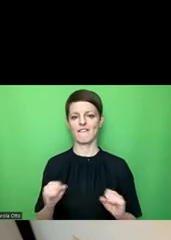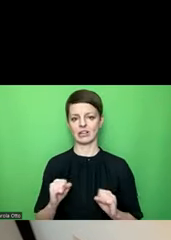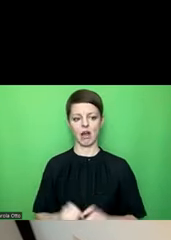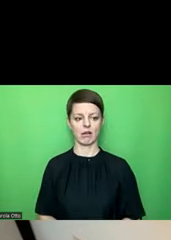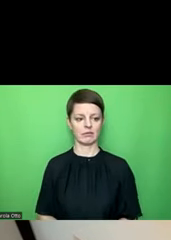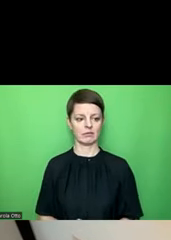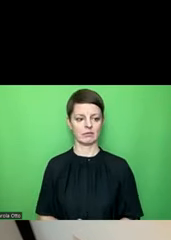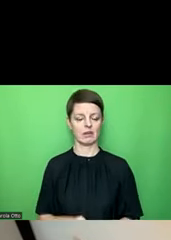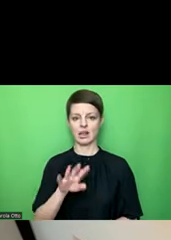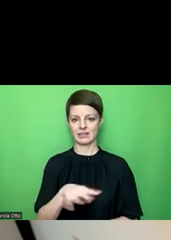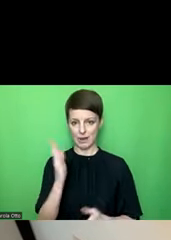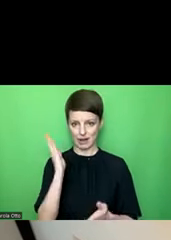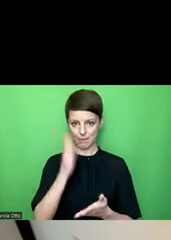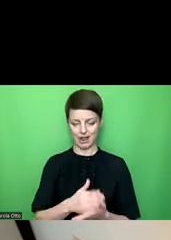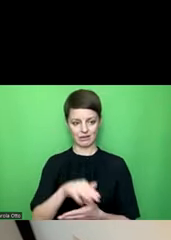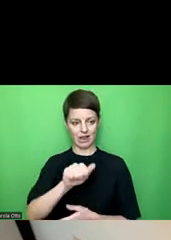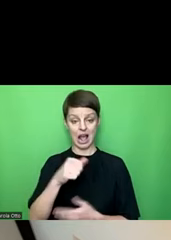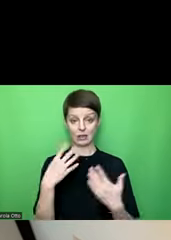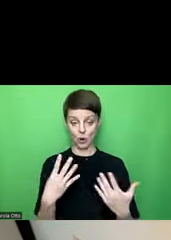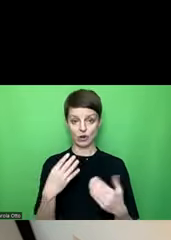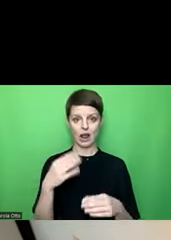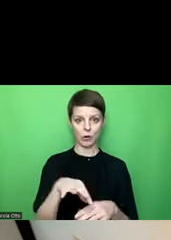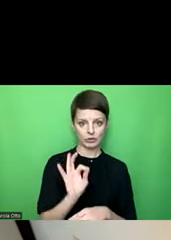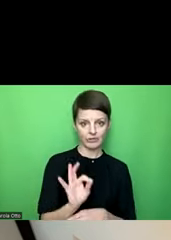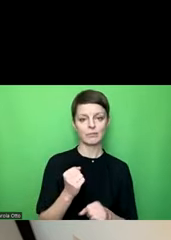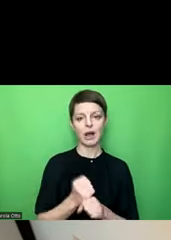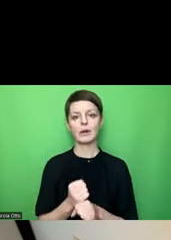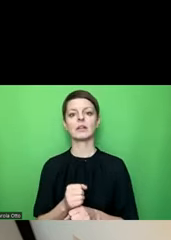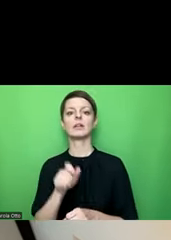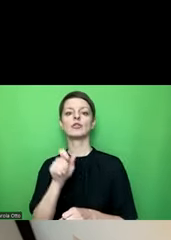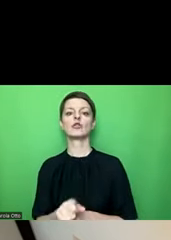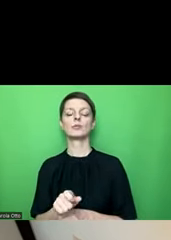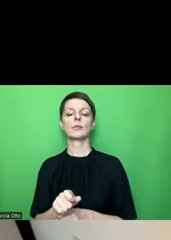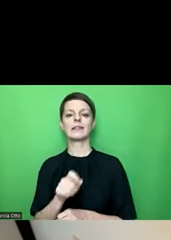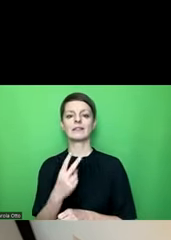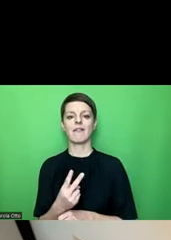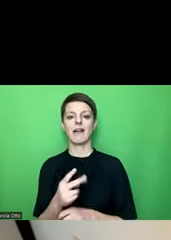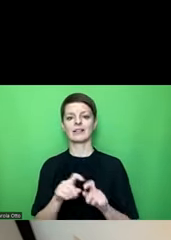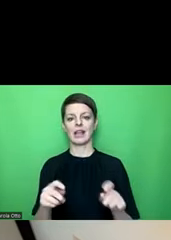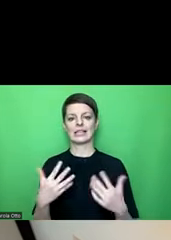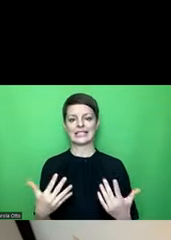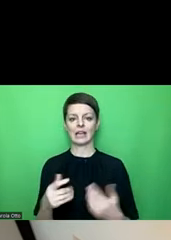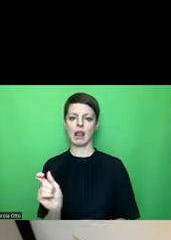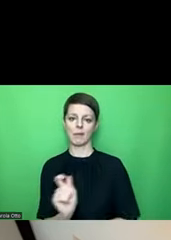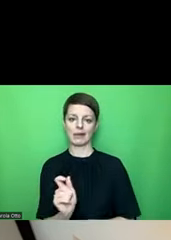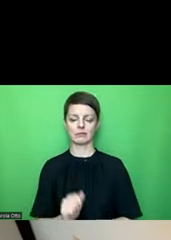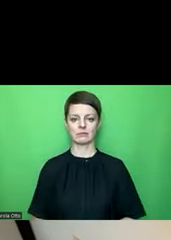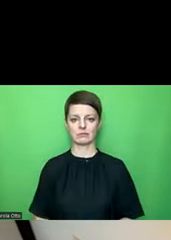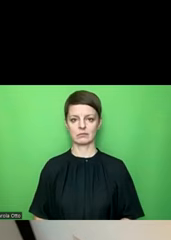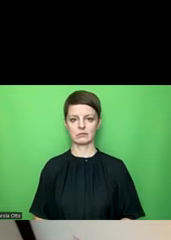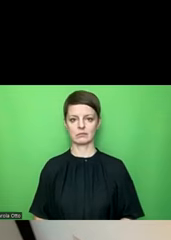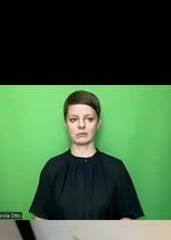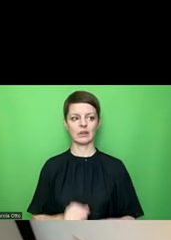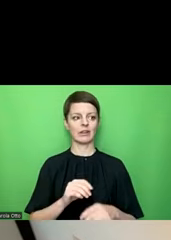Tabelle beenden, A9, ausgewählt, bearbeitbar, Spalte 2, Zeile 10, Element. Ich kriege kein